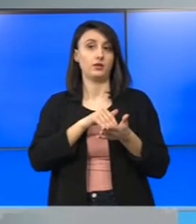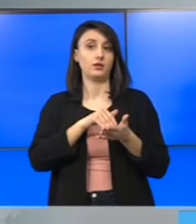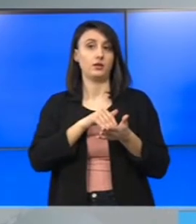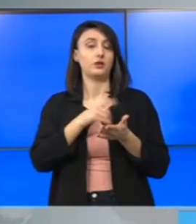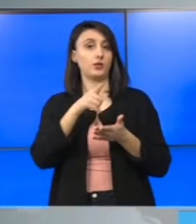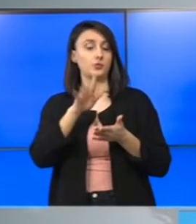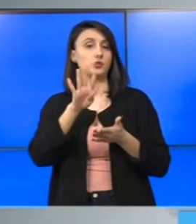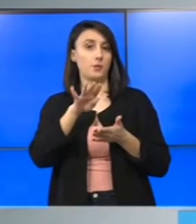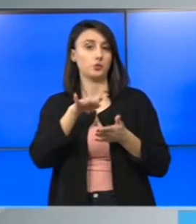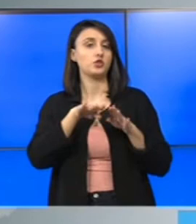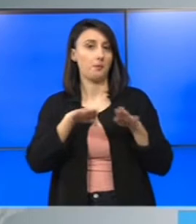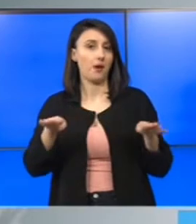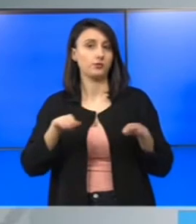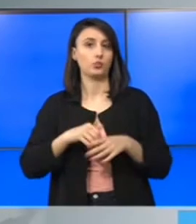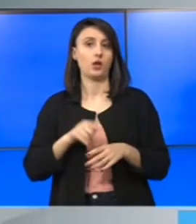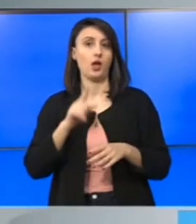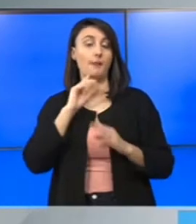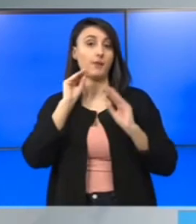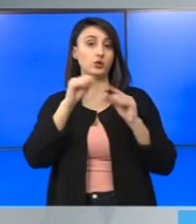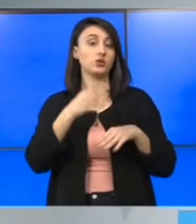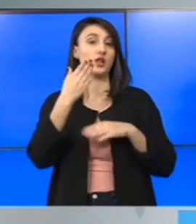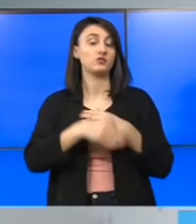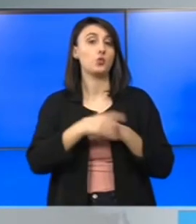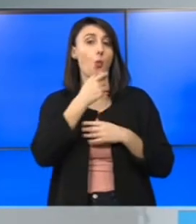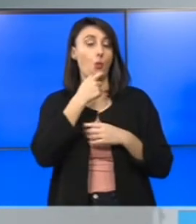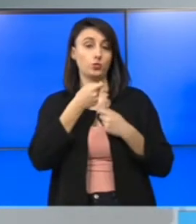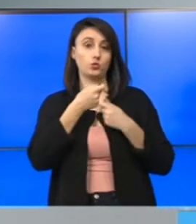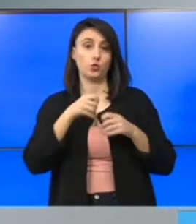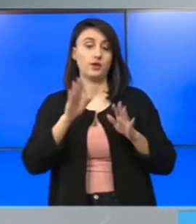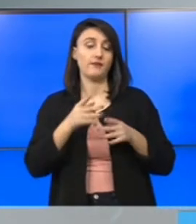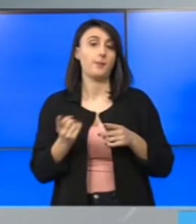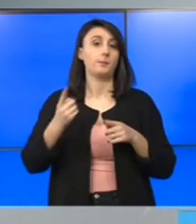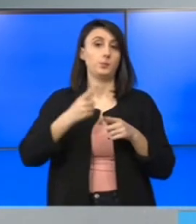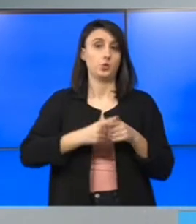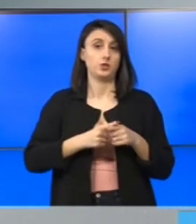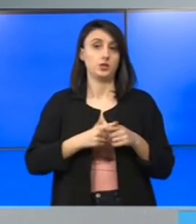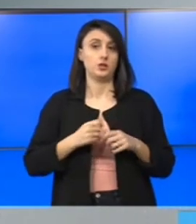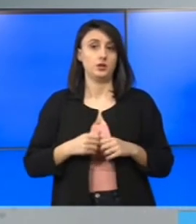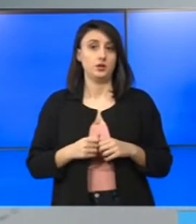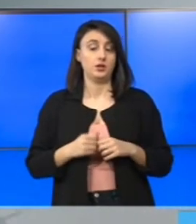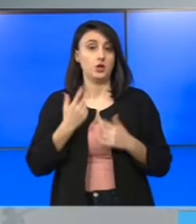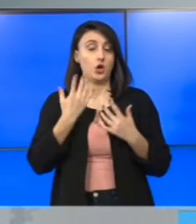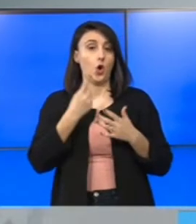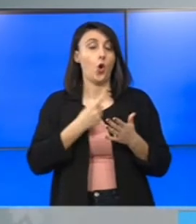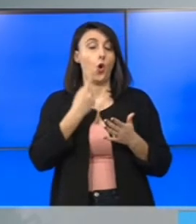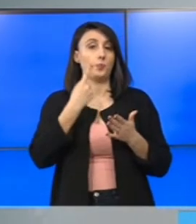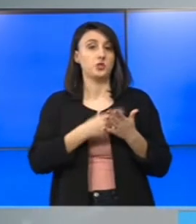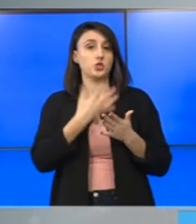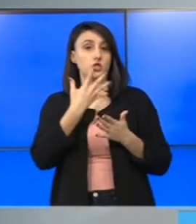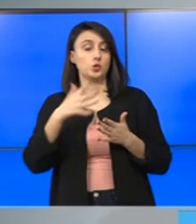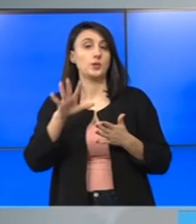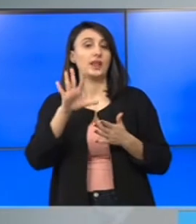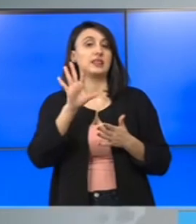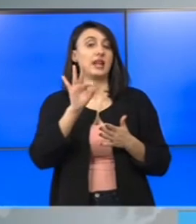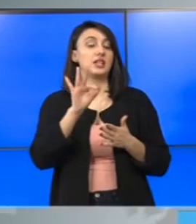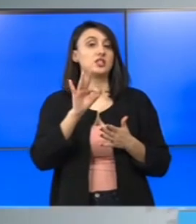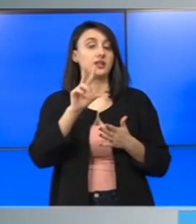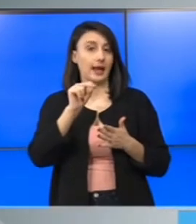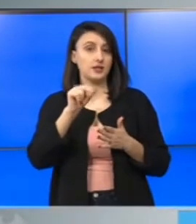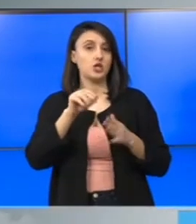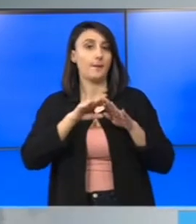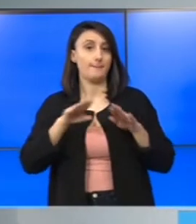740 de paturi. Ajunsesem la sfârșitul anului cu tot ce aveam suplimentări, la acele 1.530 de paturi. Dar,